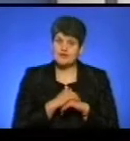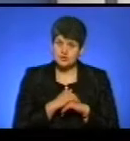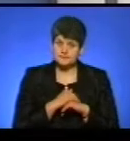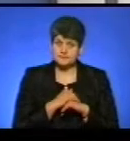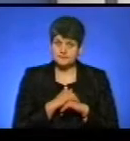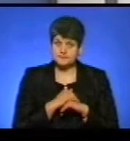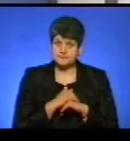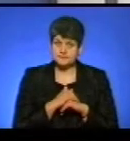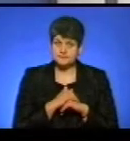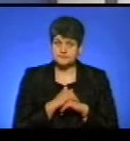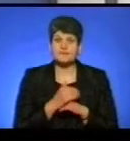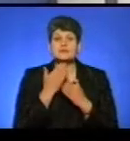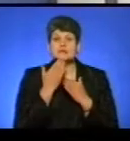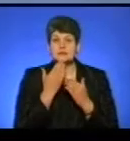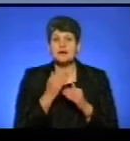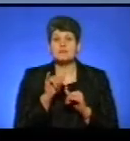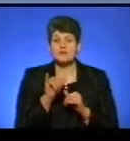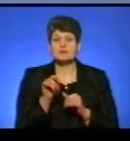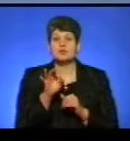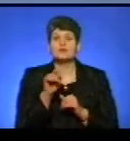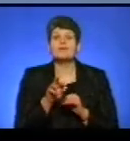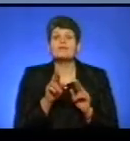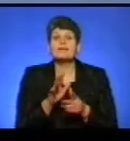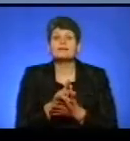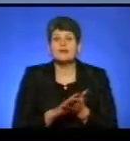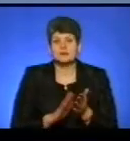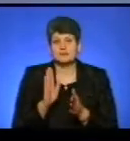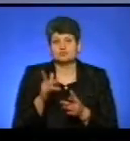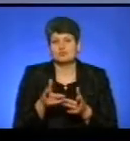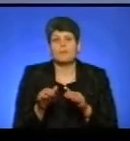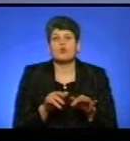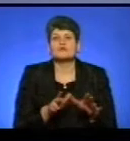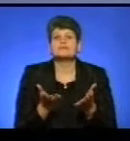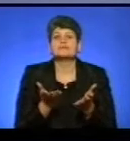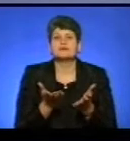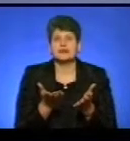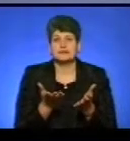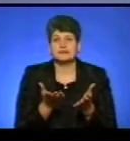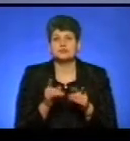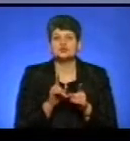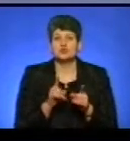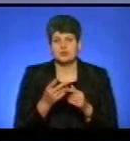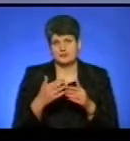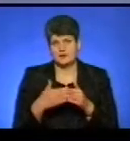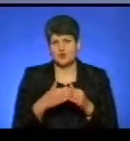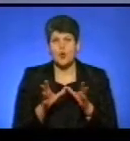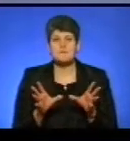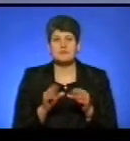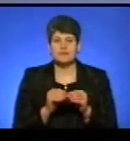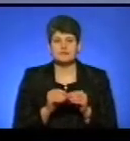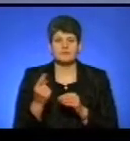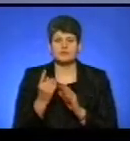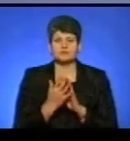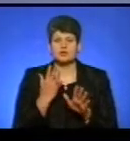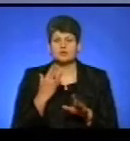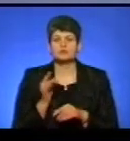Власне, запитаємо вас про те, як далі мають відбуватися, які процеси в цих громадах, які щойно об'єдналися. І, перш за все,